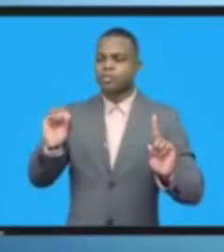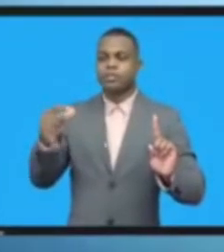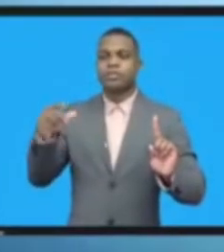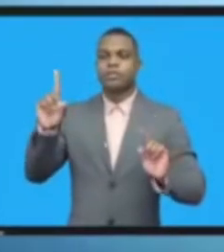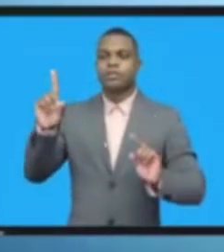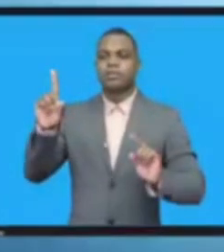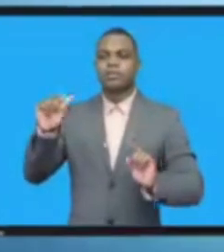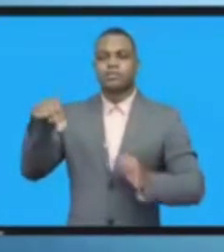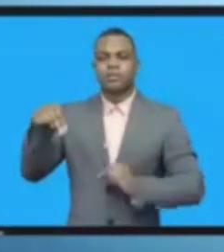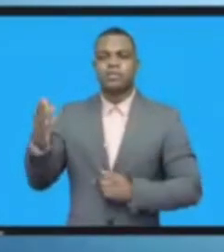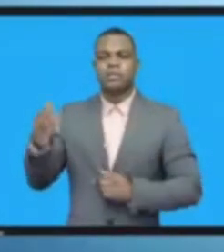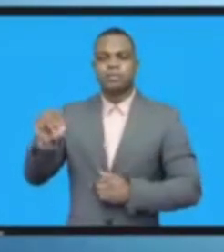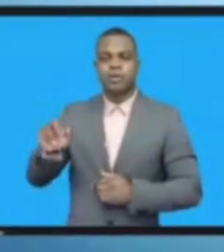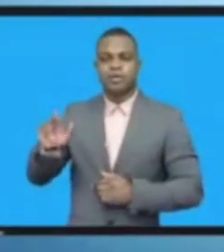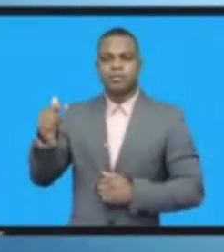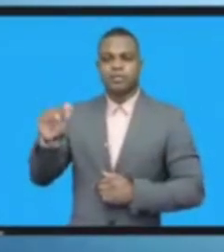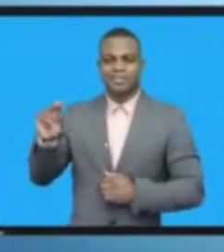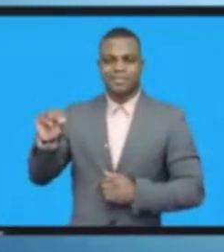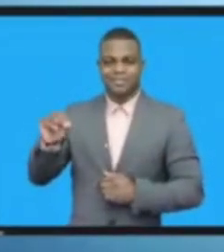الدولي للاتصالات